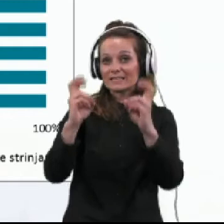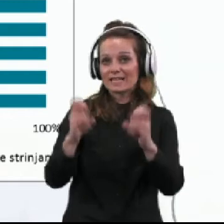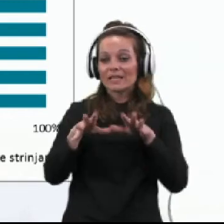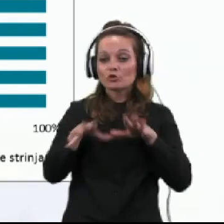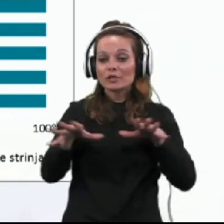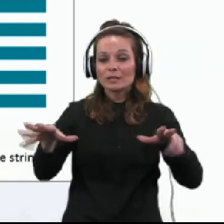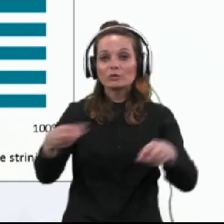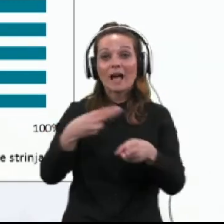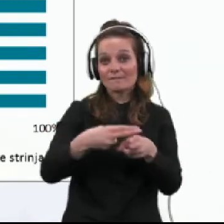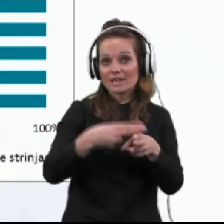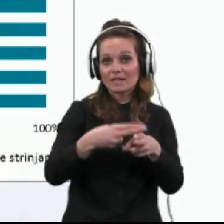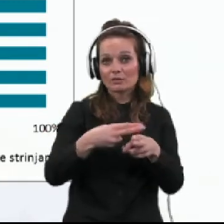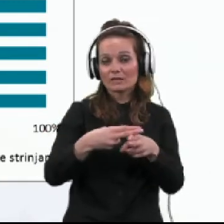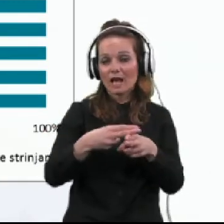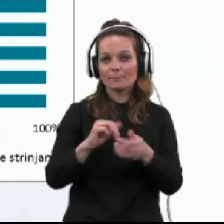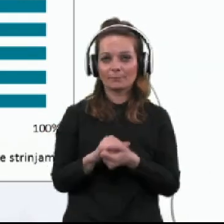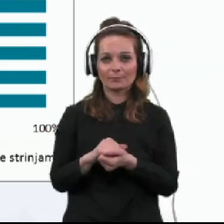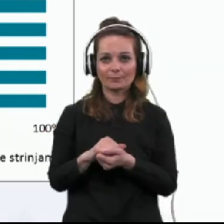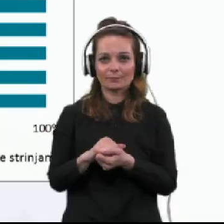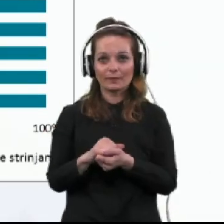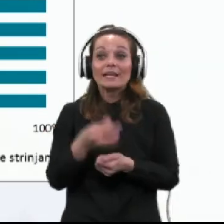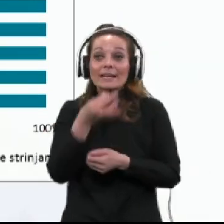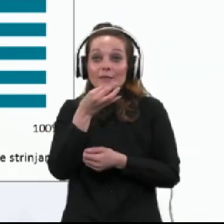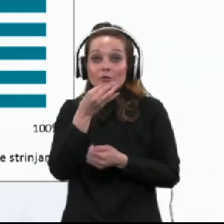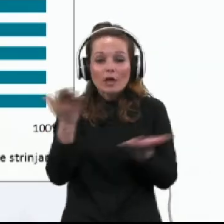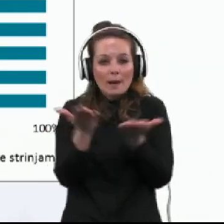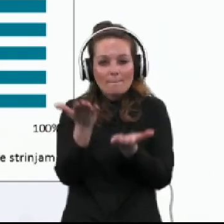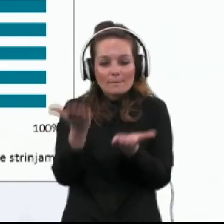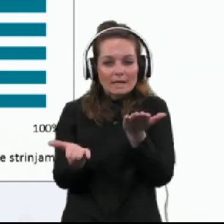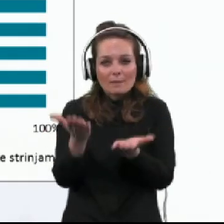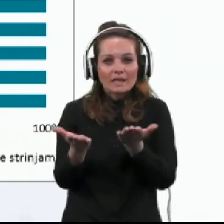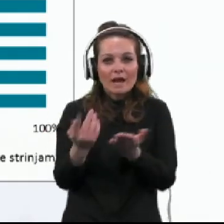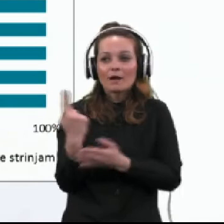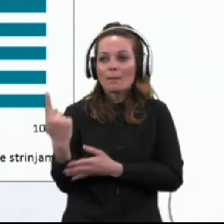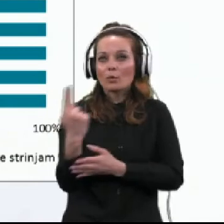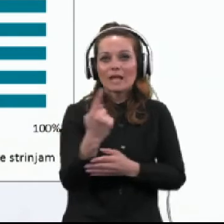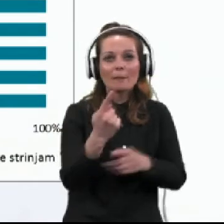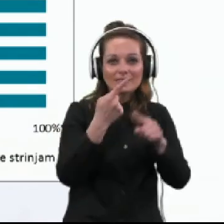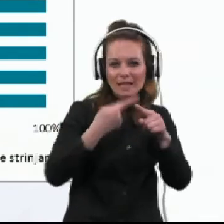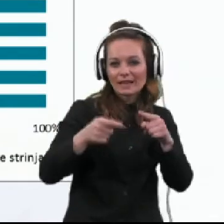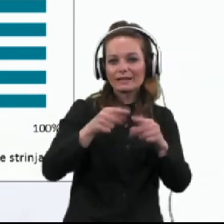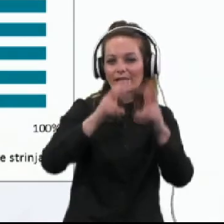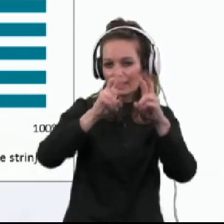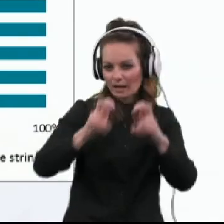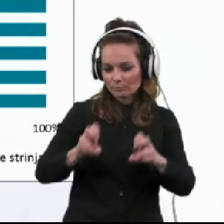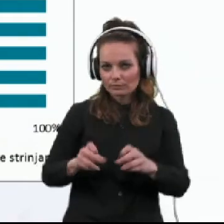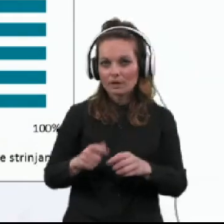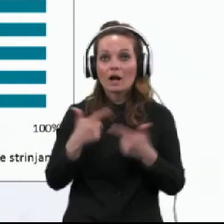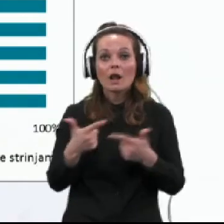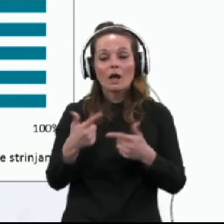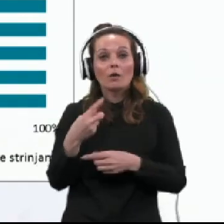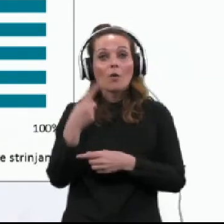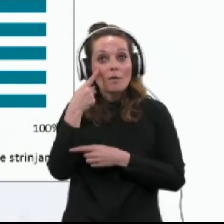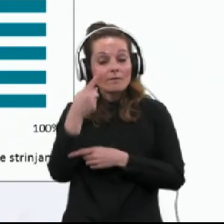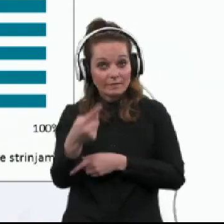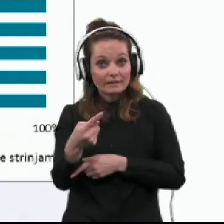virusa SARS-CoV-2 in če primerjamo posamezne valove, lahko opazite upad v